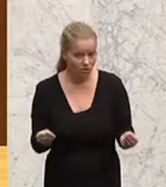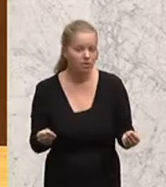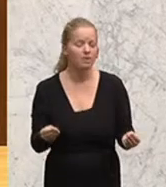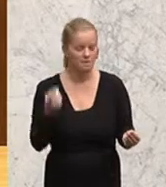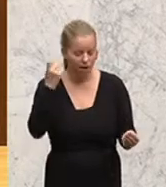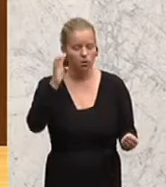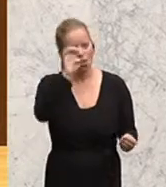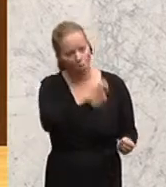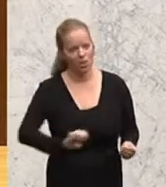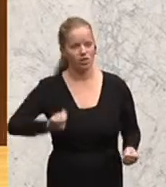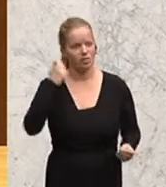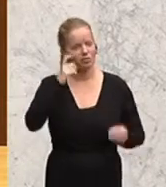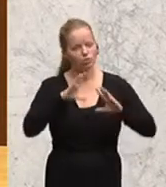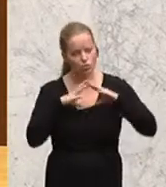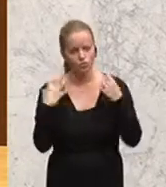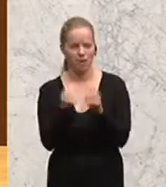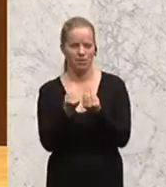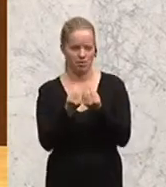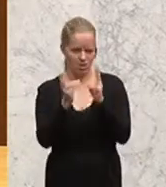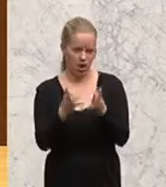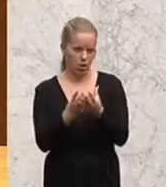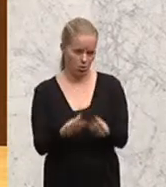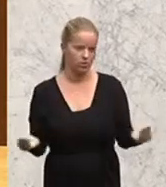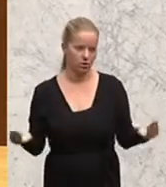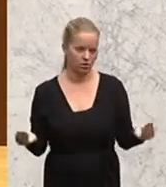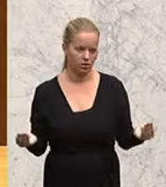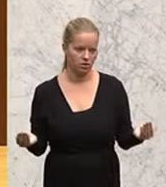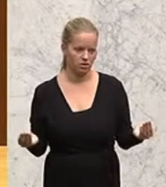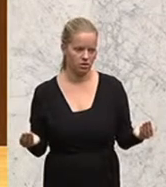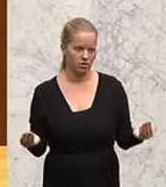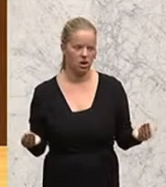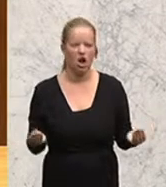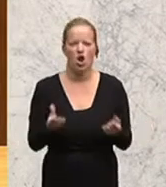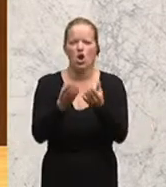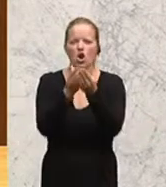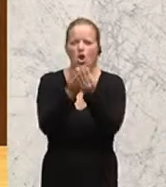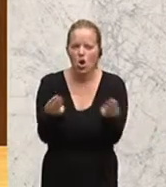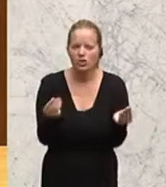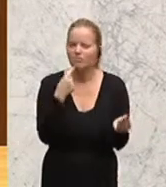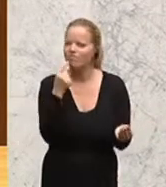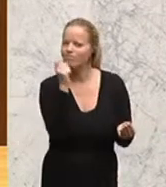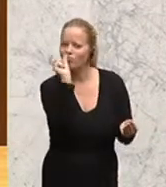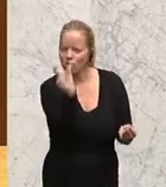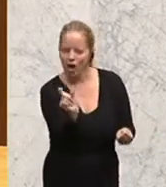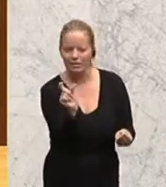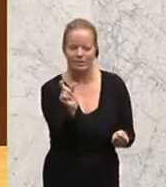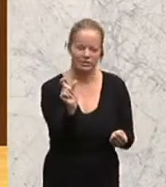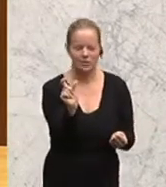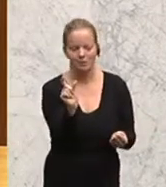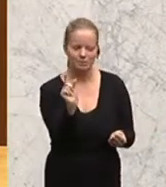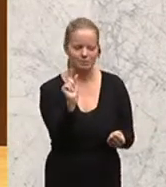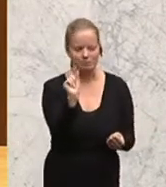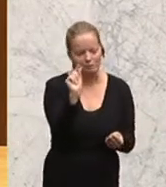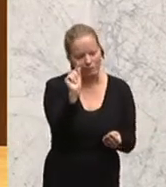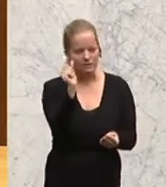gemeinsam bewältigt werden. Und ich vermeide absichtlich das Wort gelöst, weil uns das Thema der Migration